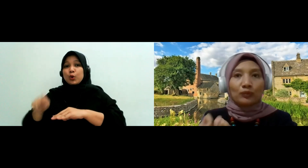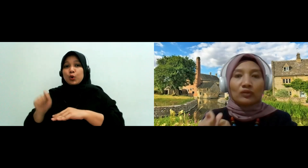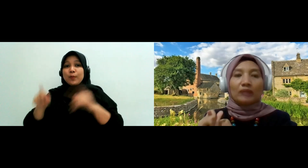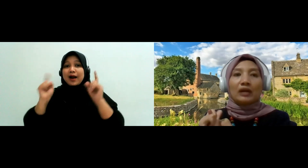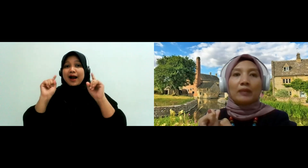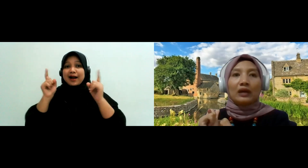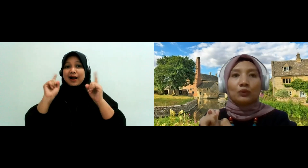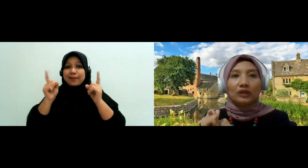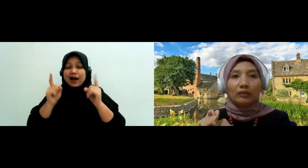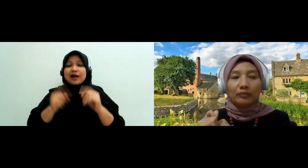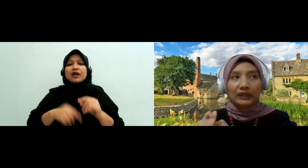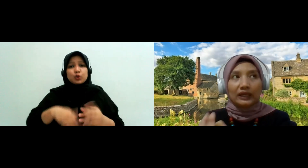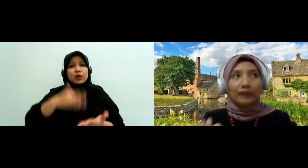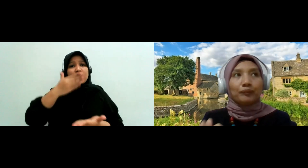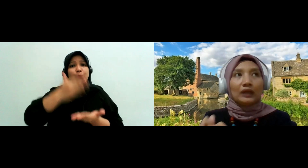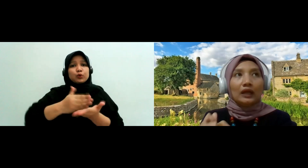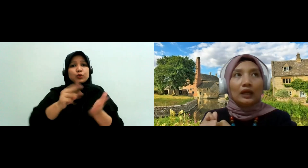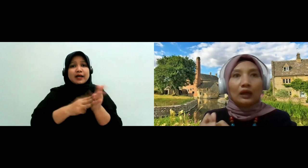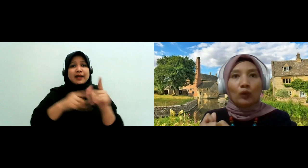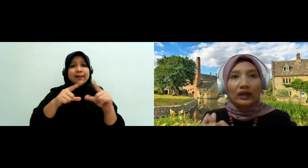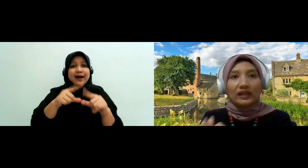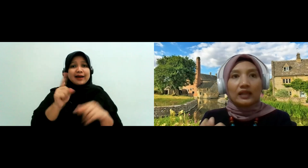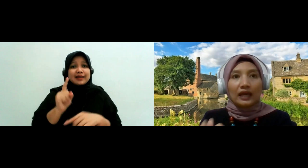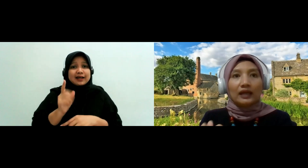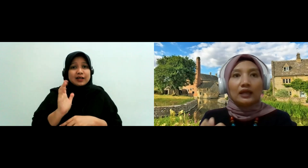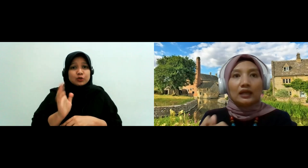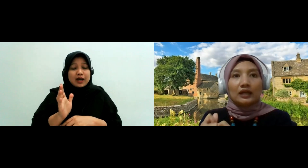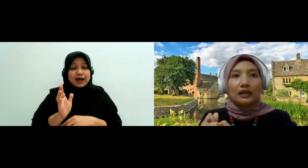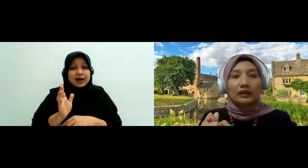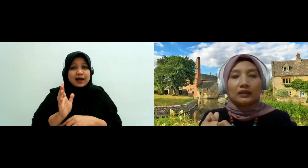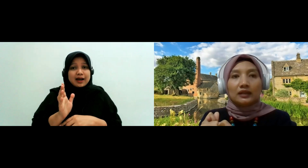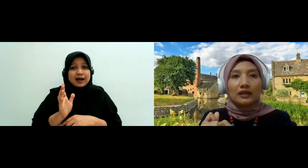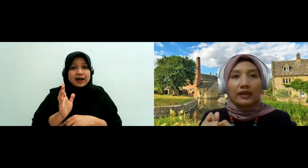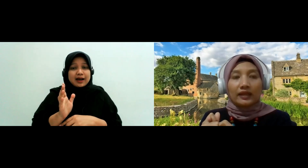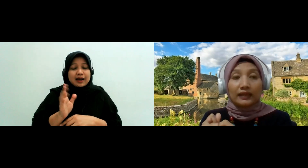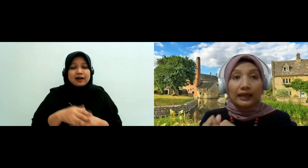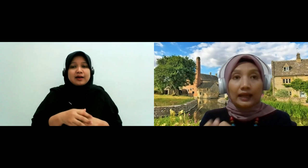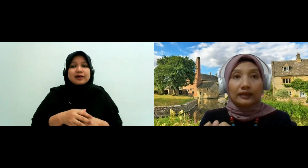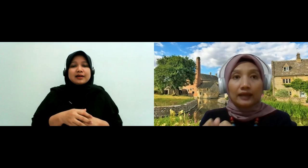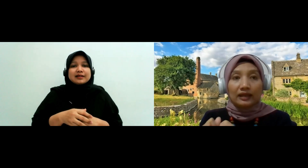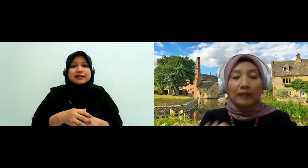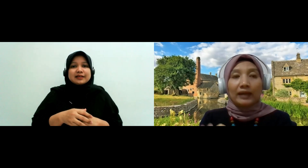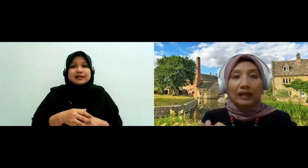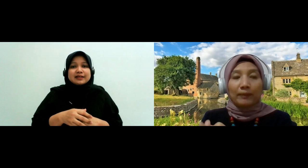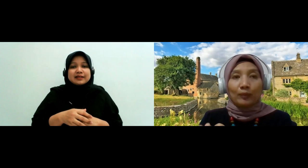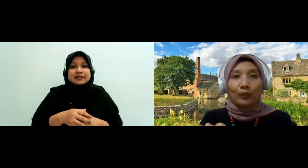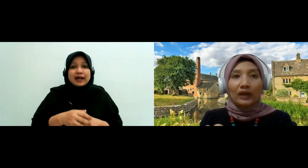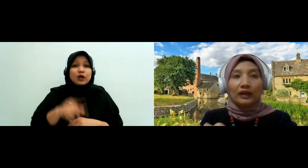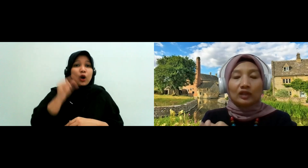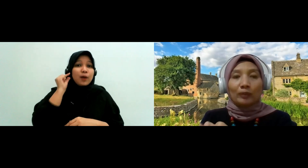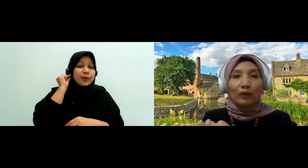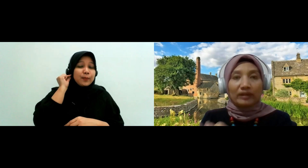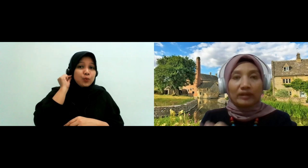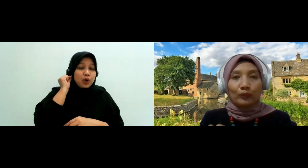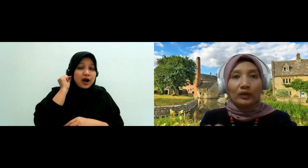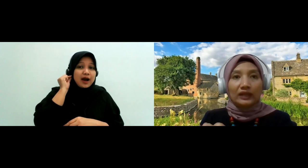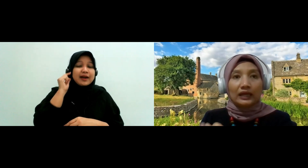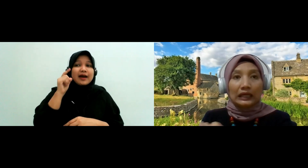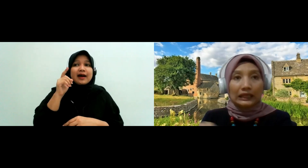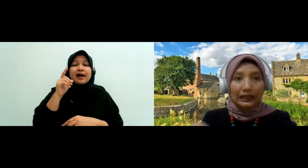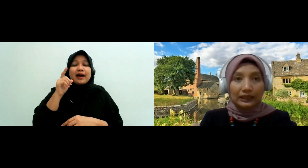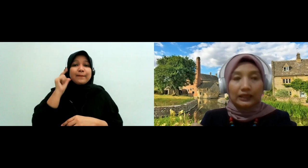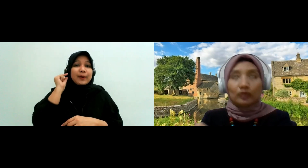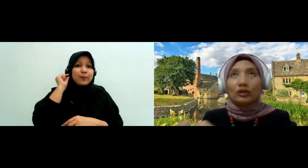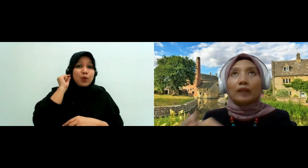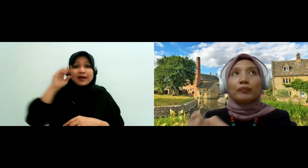ada putusan-putusan Makam Agung yang memberikan hak waris yang setara terhadap anak perempuan atau pewaris perempuan dan